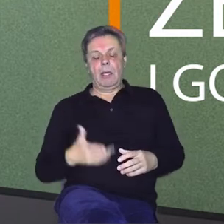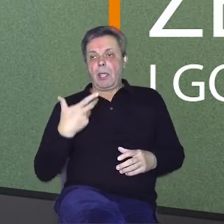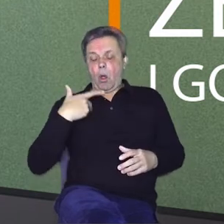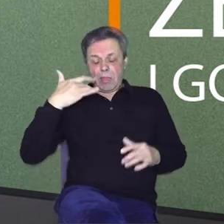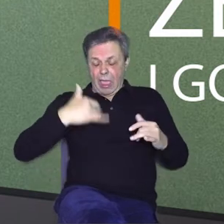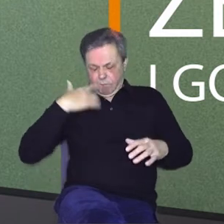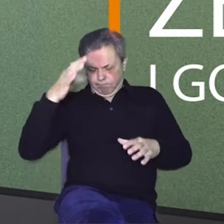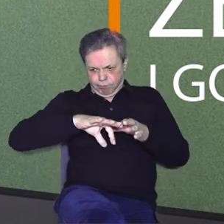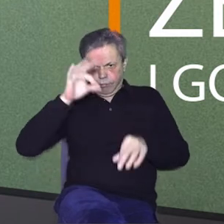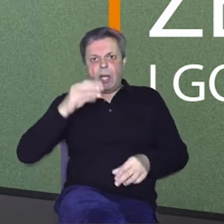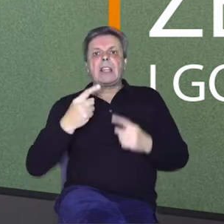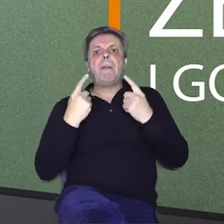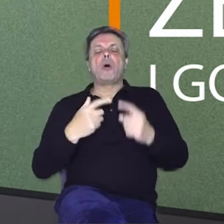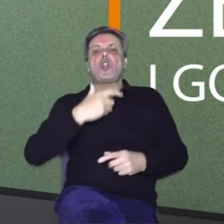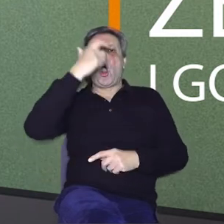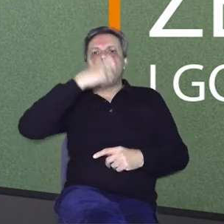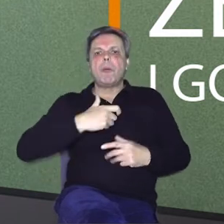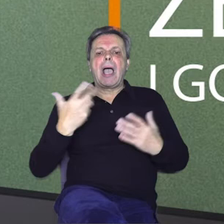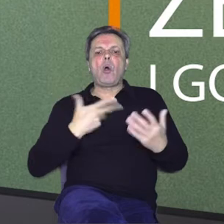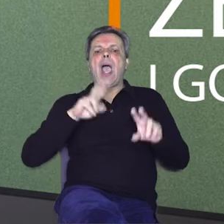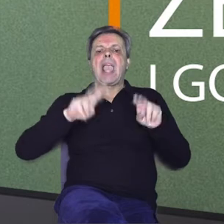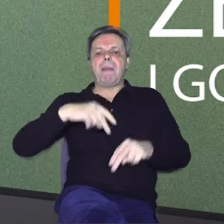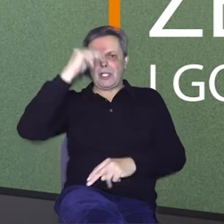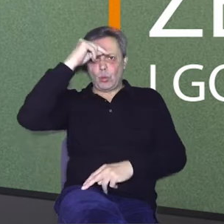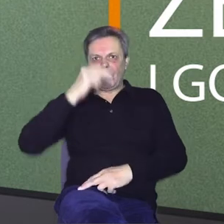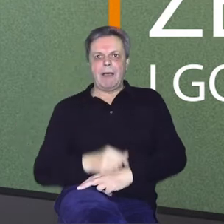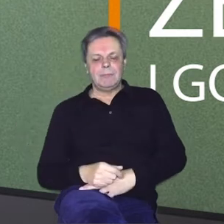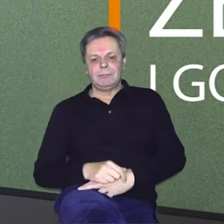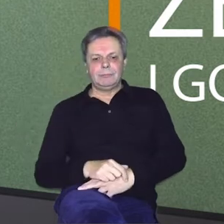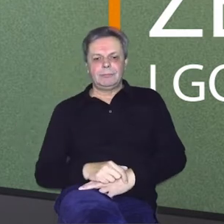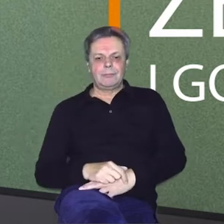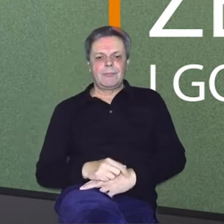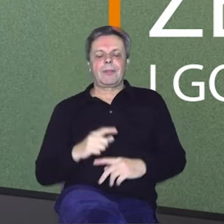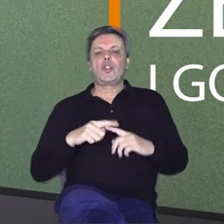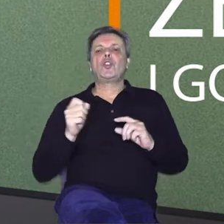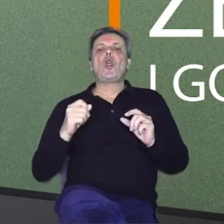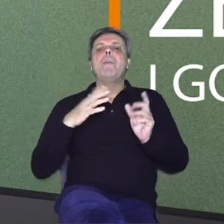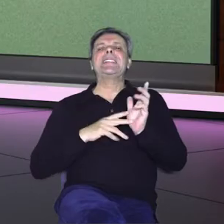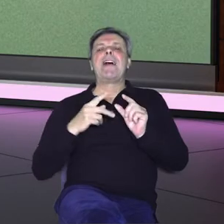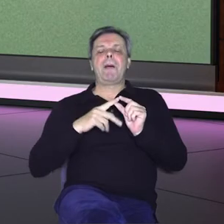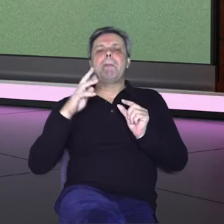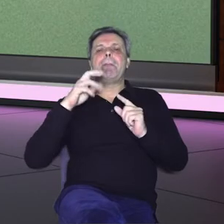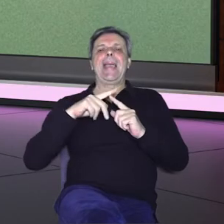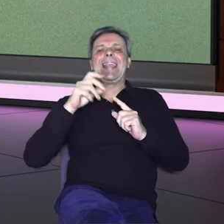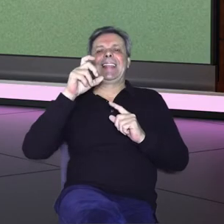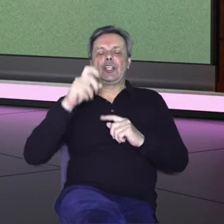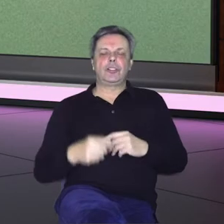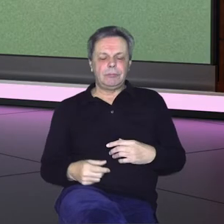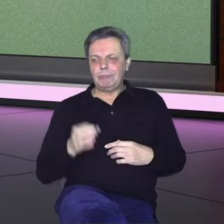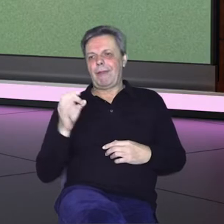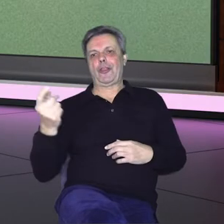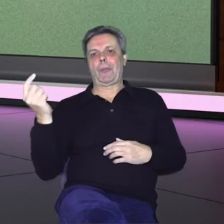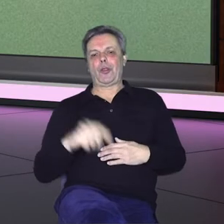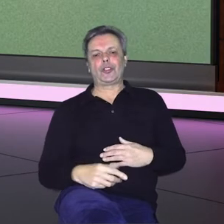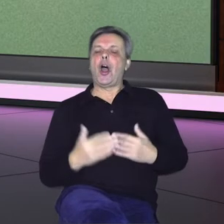saznam da postoji osoba koja ima iskustva. Tomislav Petrić. Tako je. Pa